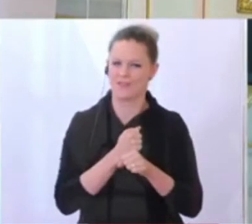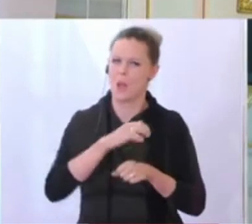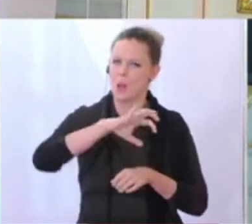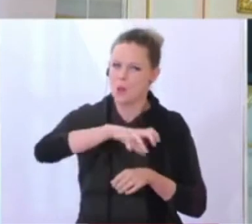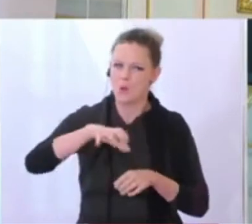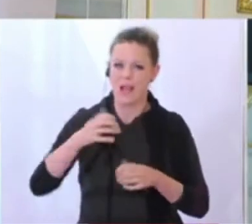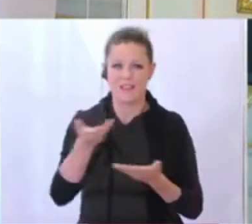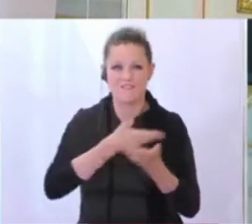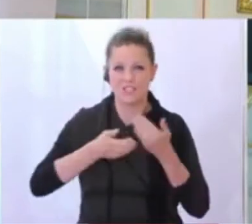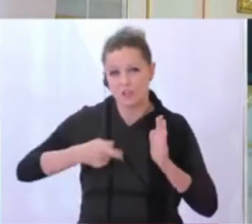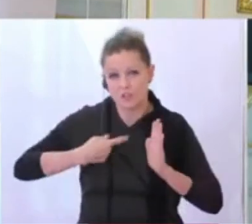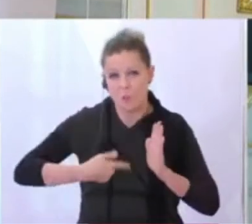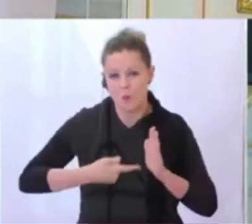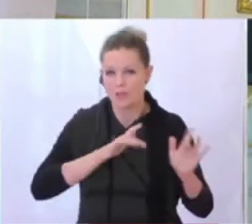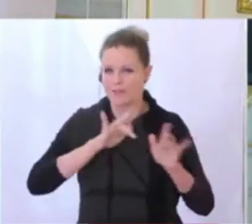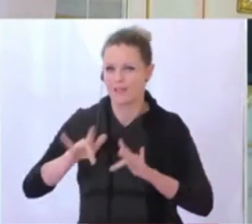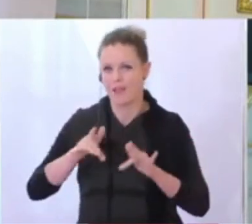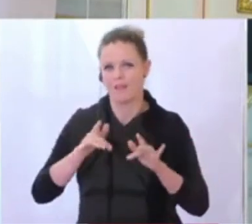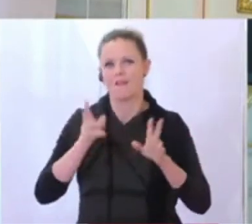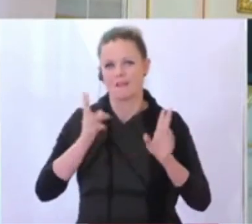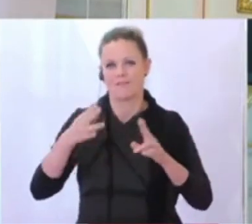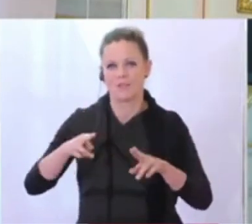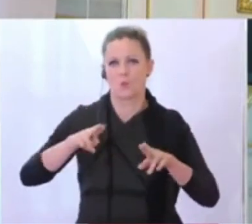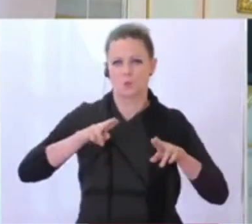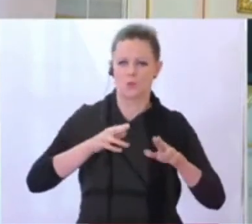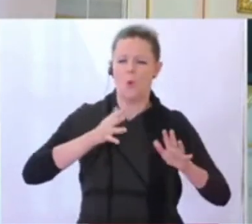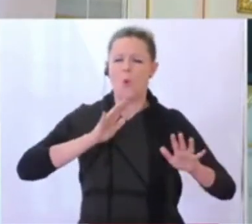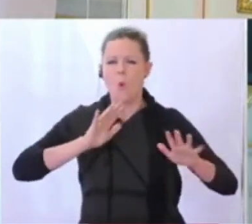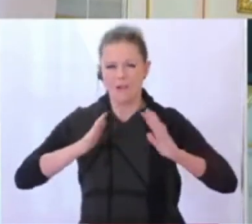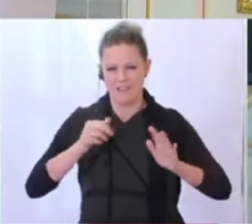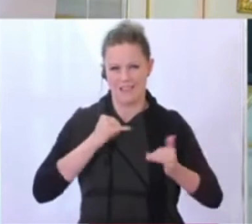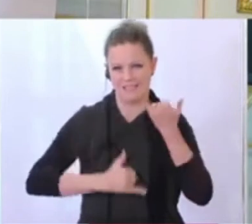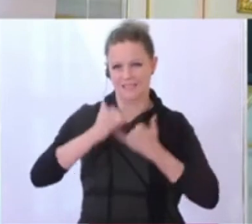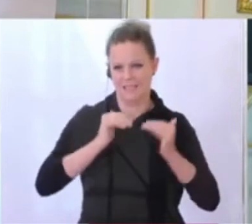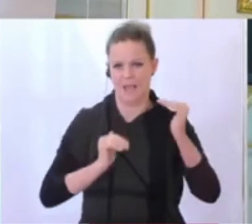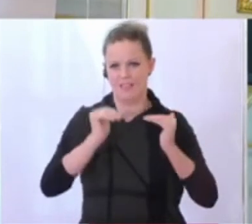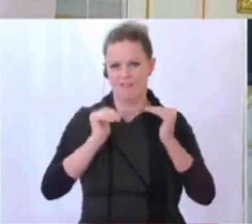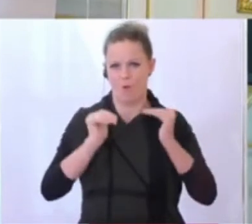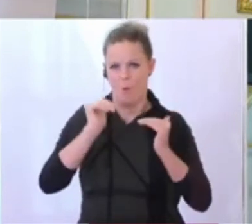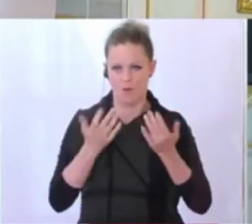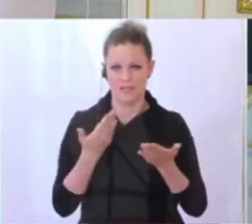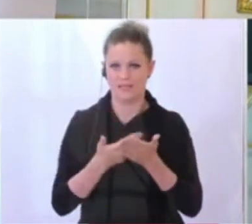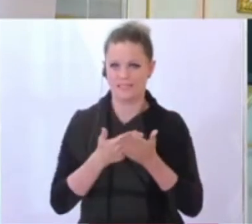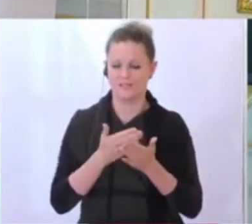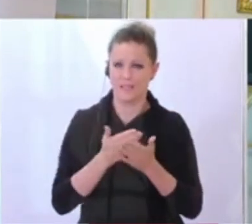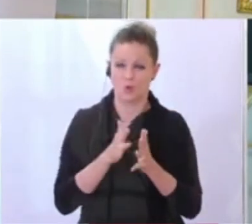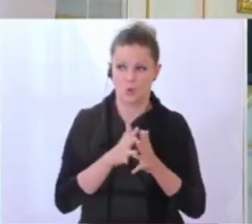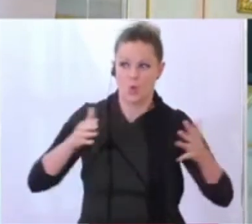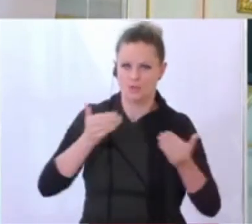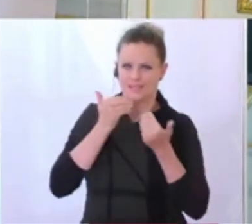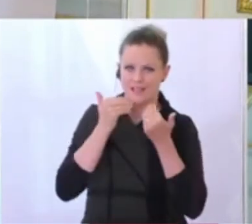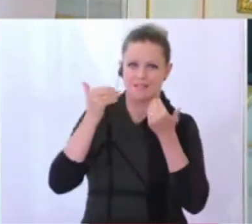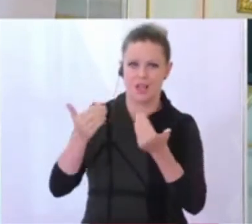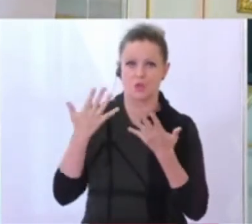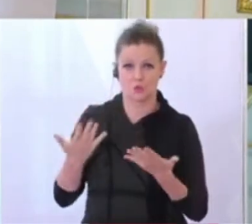Wirtschaftsmotoren, also annähernd wieder auf das Vorjahresniveau zurückkommen wird. Daher ein ganz, ganz großes Danke, weil dieses